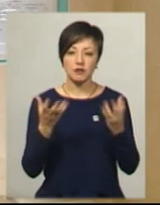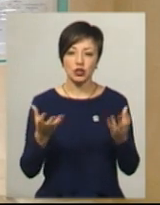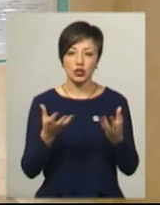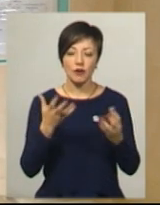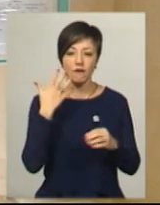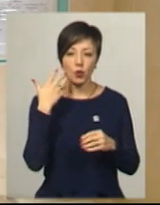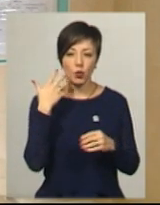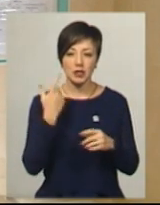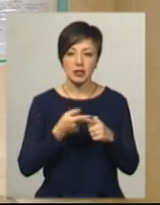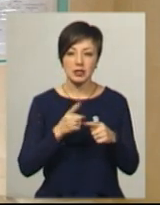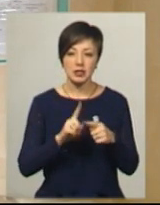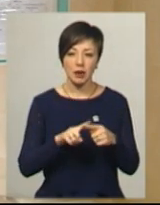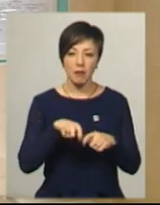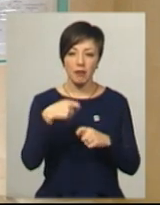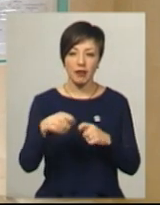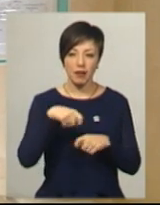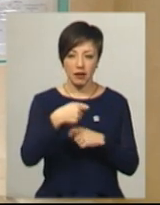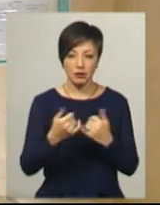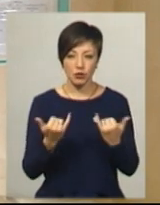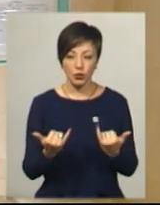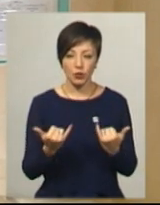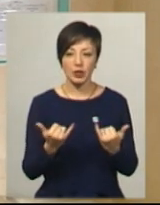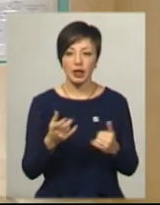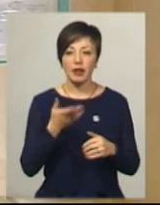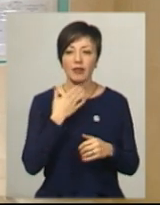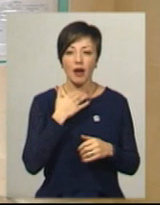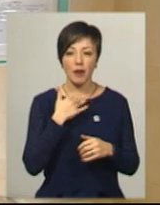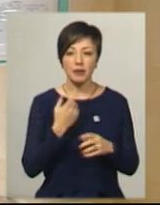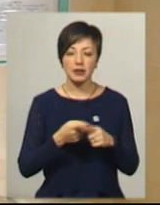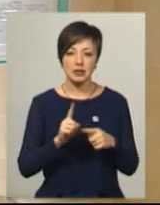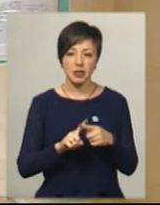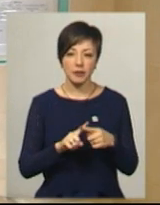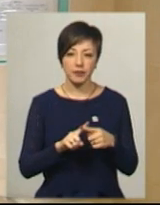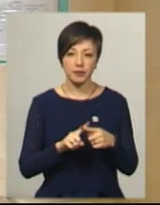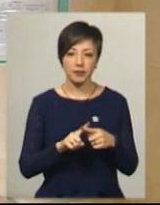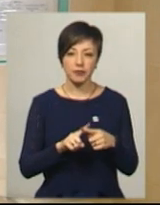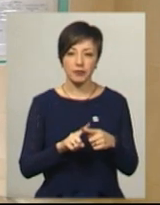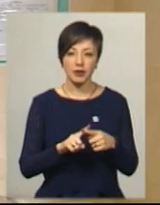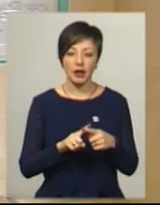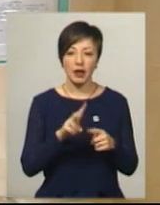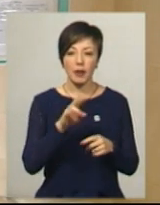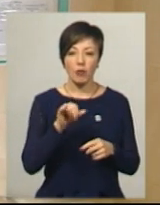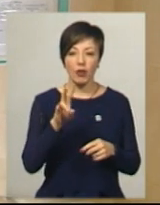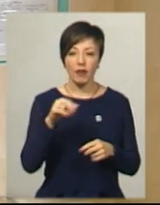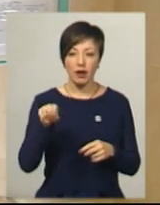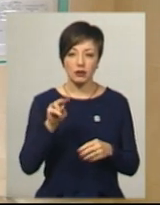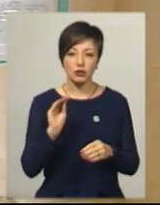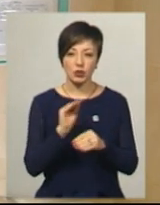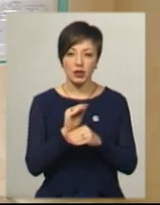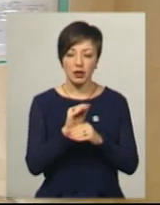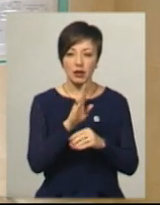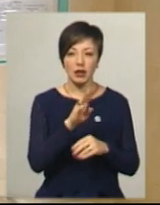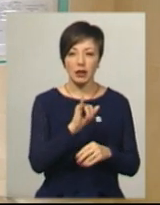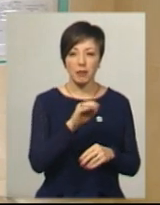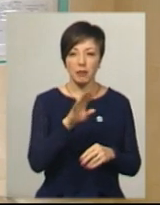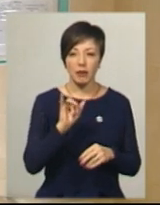Сьогодні у нас це банани і напій – це лимонад. Ми додаємо імбир